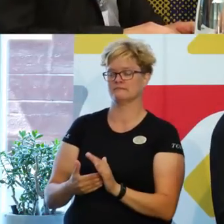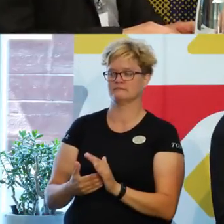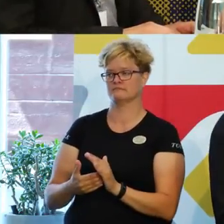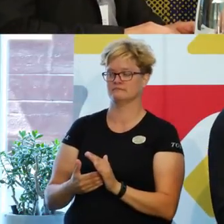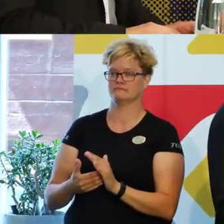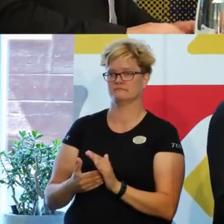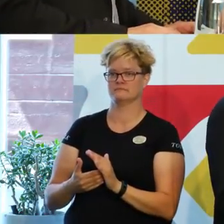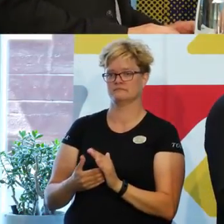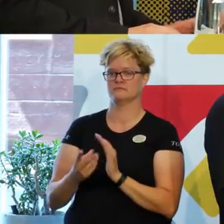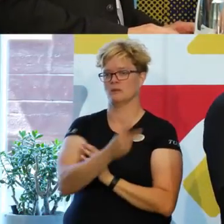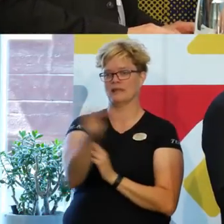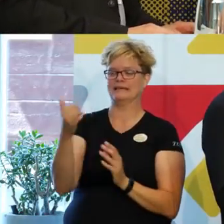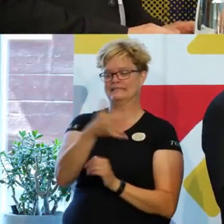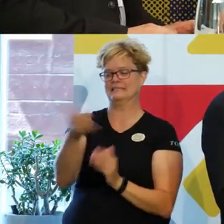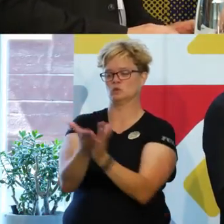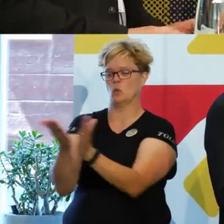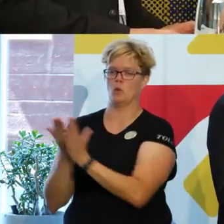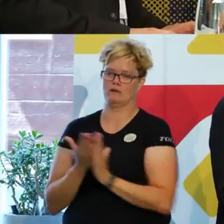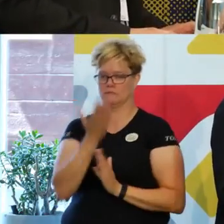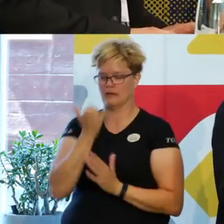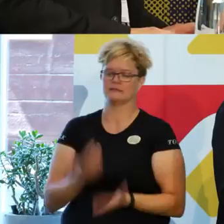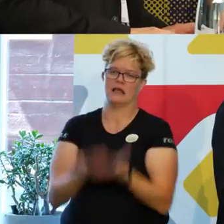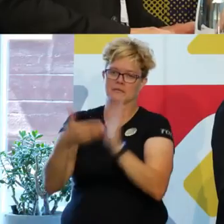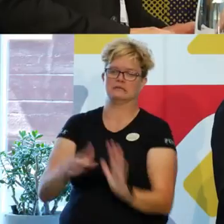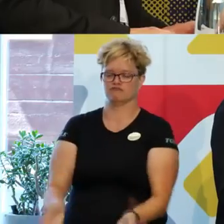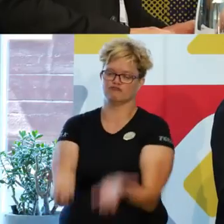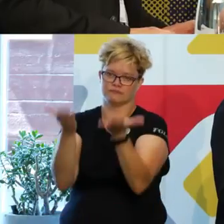ute på skolorna, tillsammans med skolorna.